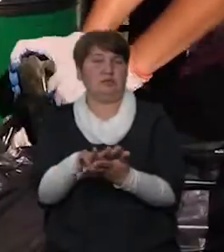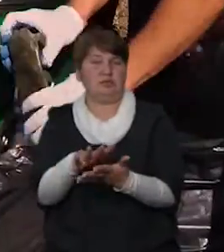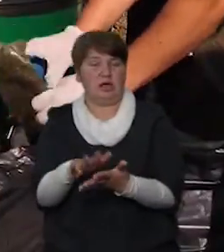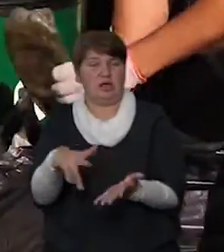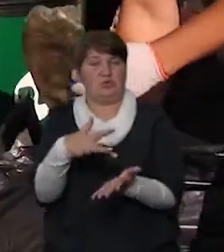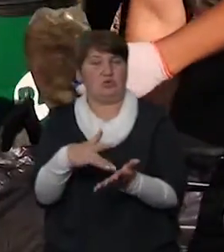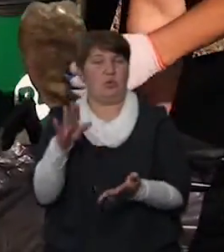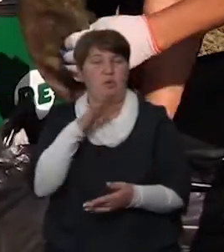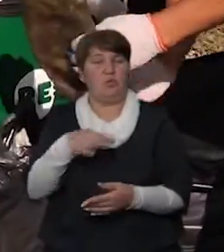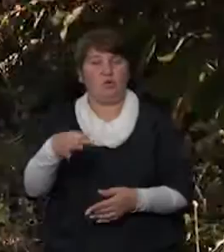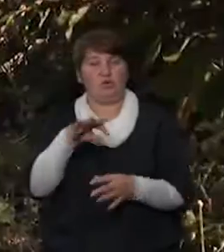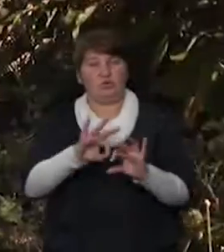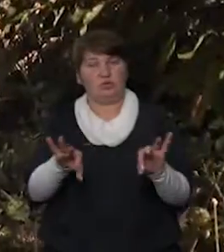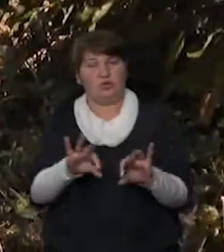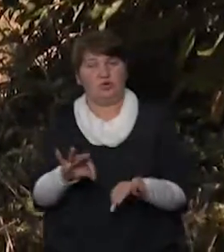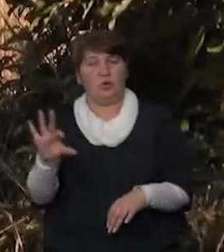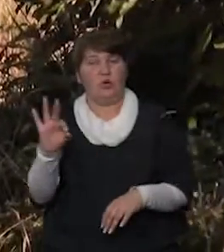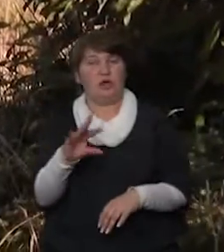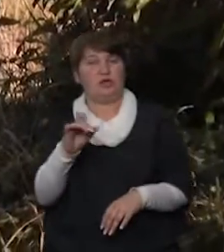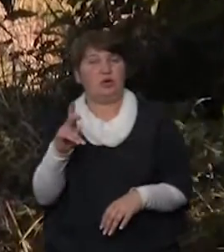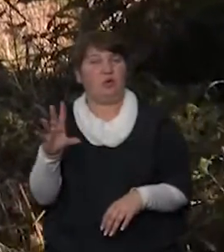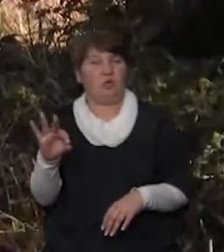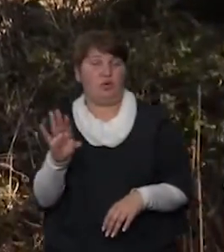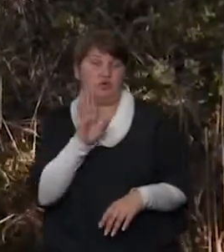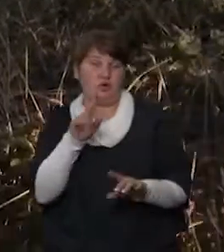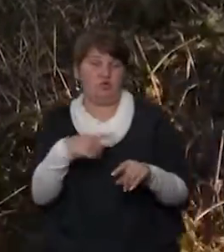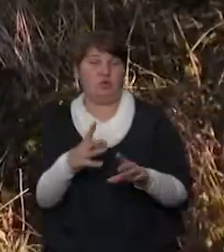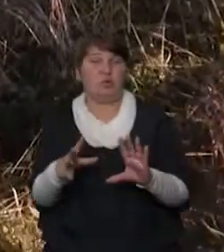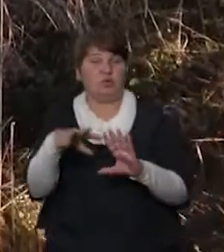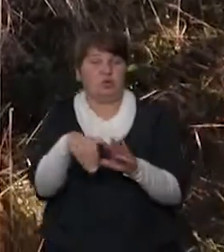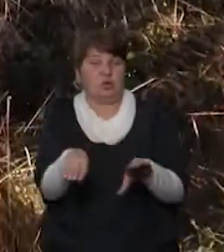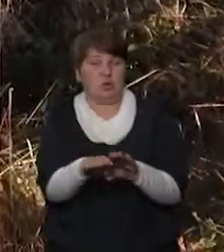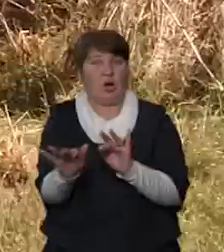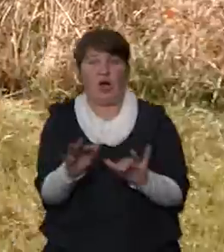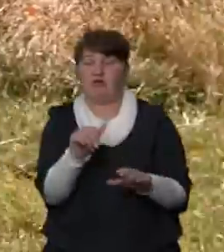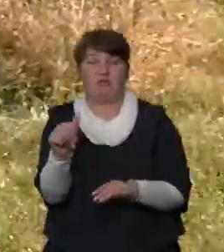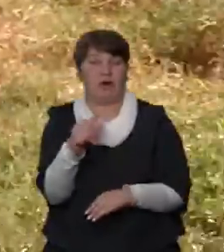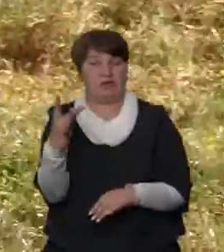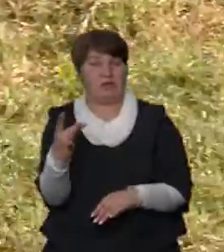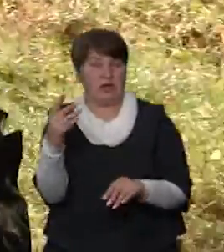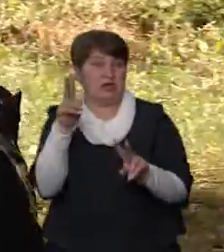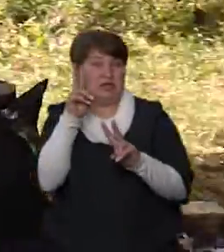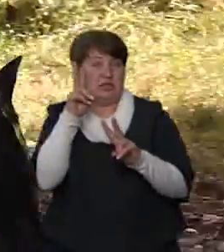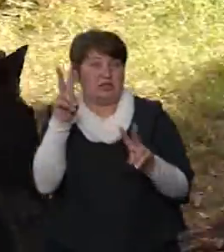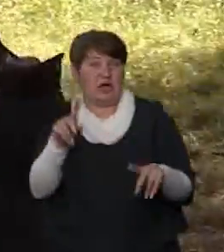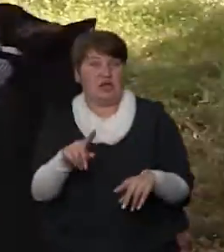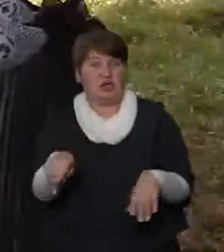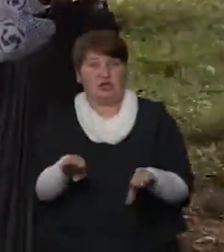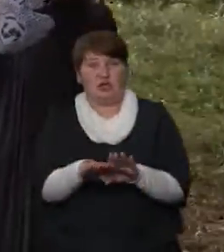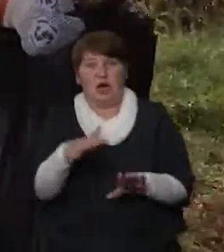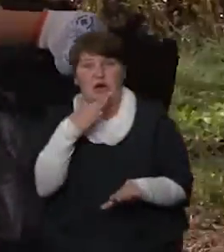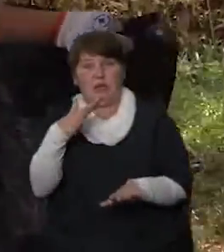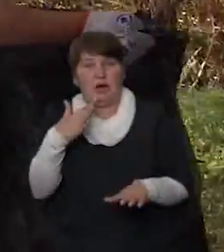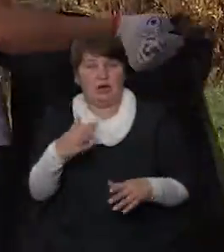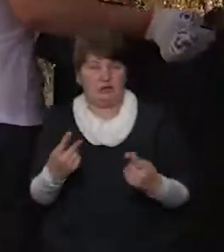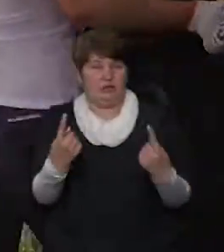розповідає франківка Ольга Зінько. Жінка каже, долучилася до такої акції вперше і навіть не здогадувалася про масштаби проблеми.